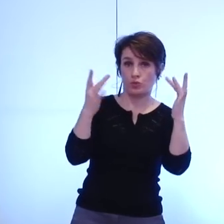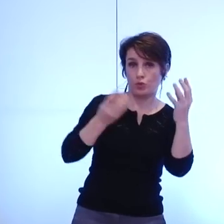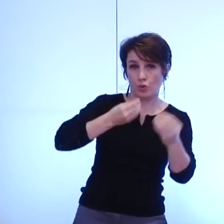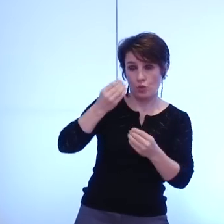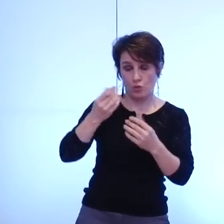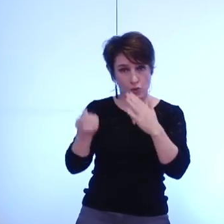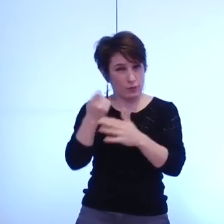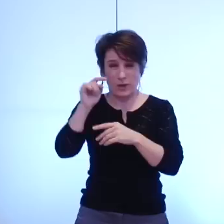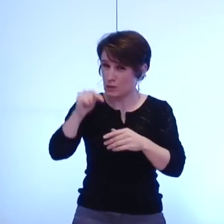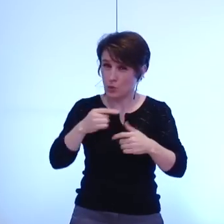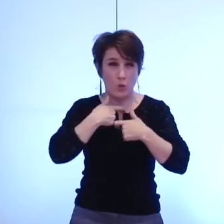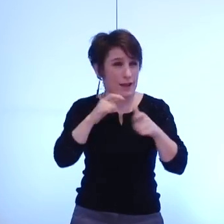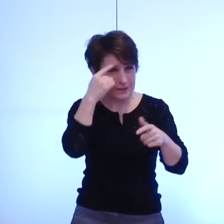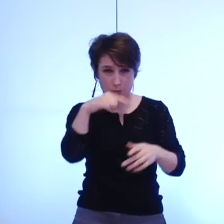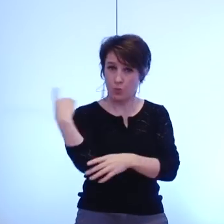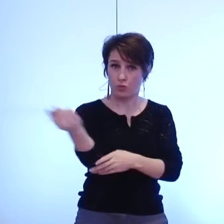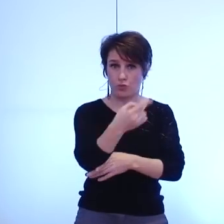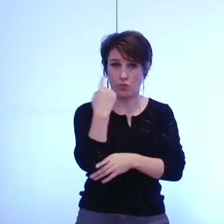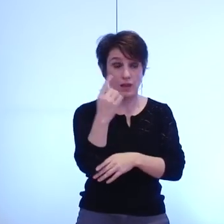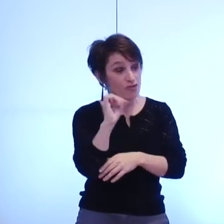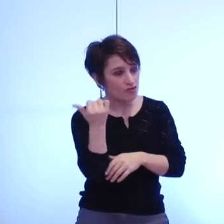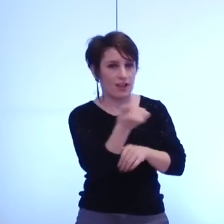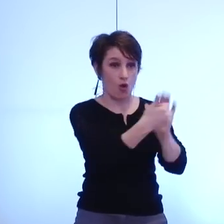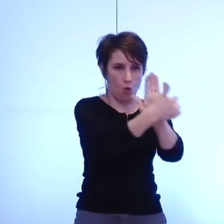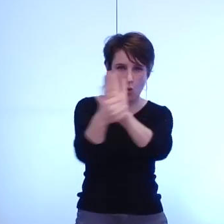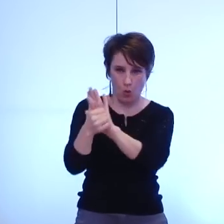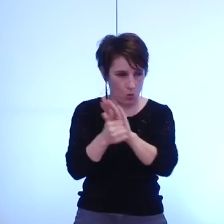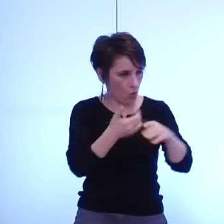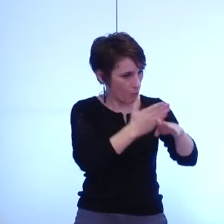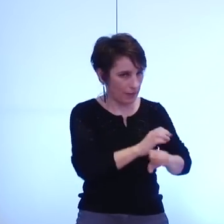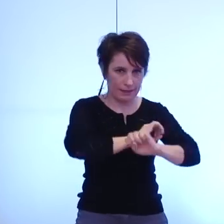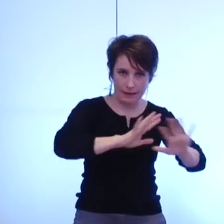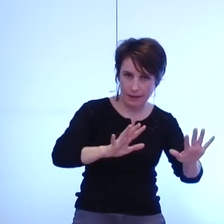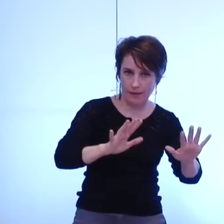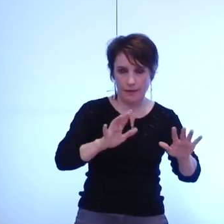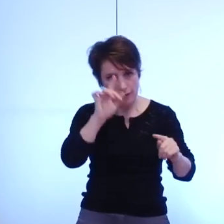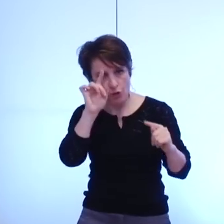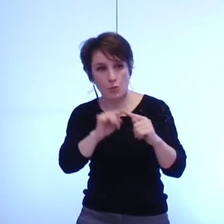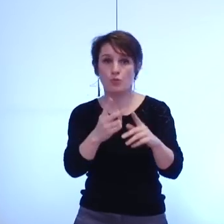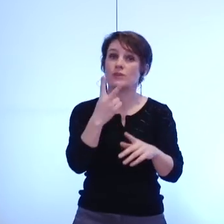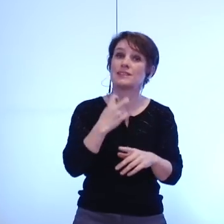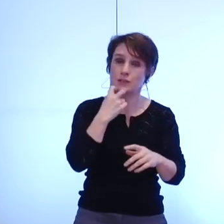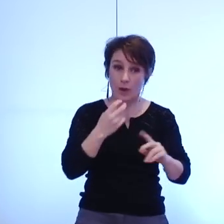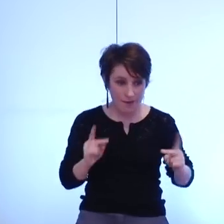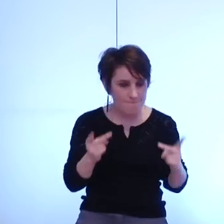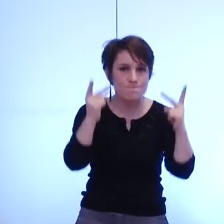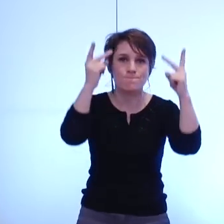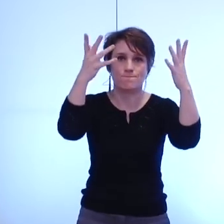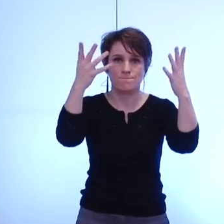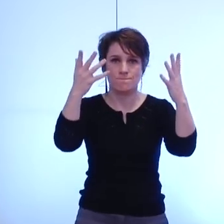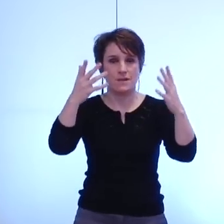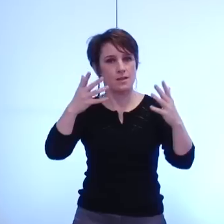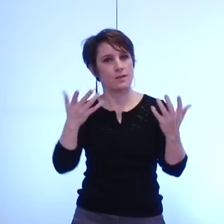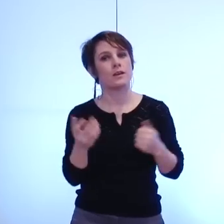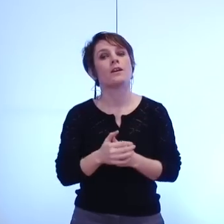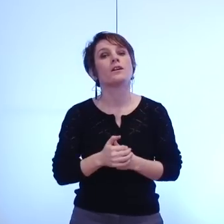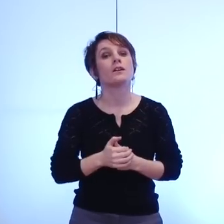à toutes et tous grâce à la bonne répartition des rôles entre la vitalité citoyenne et la puissance publique et c'est pourquoi dans